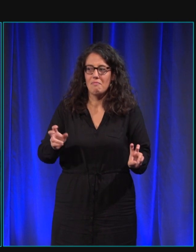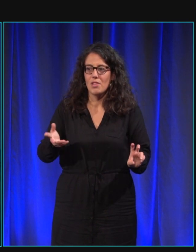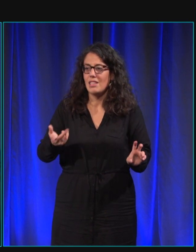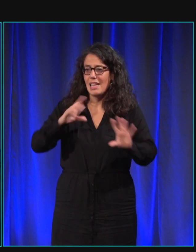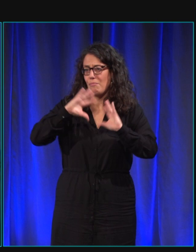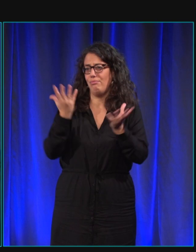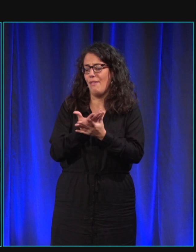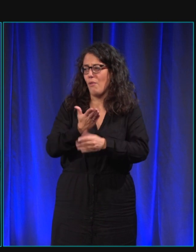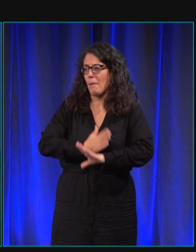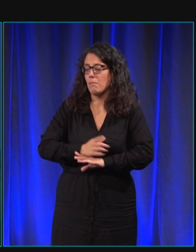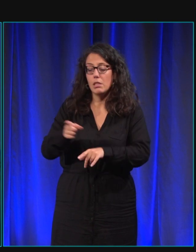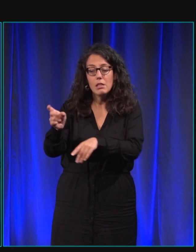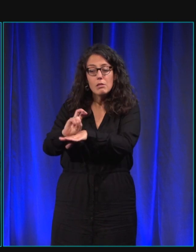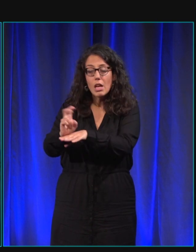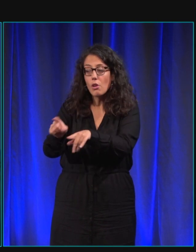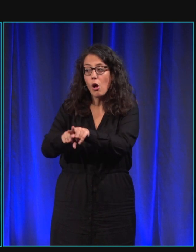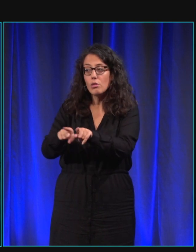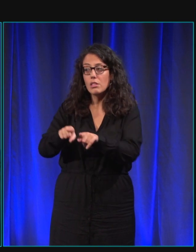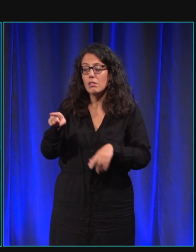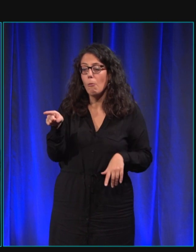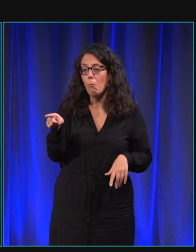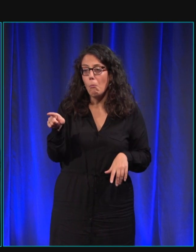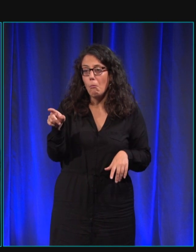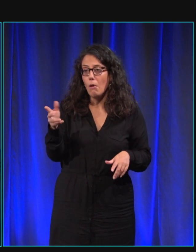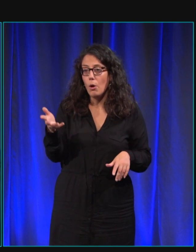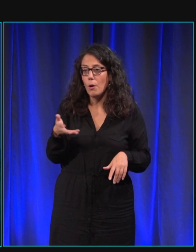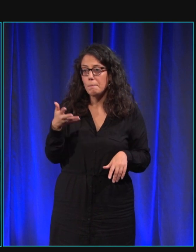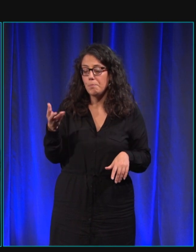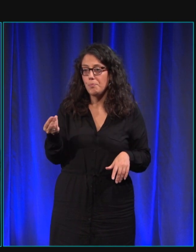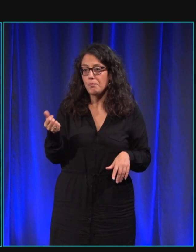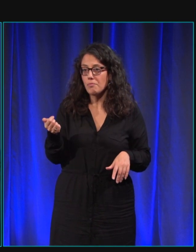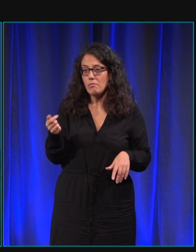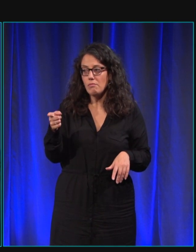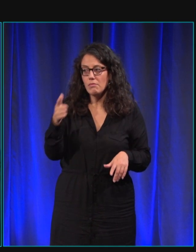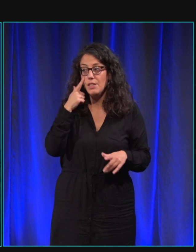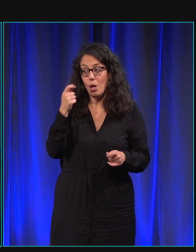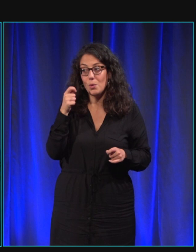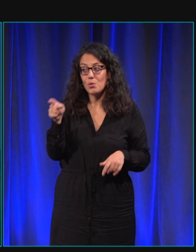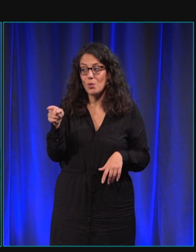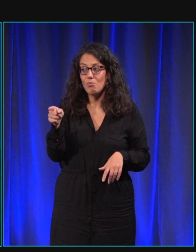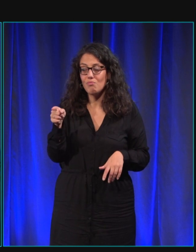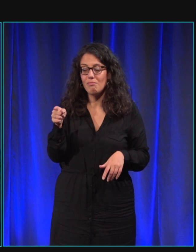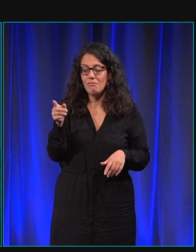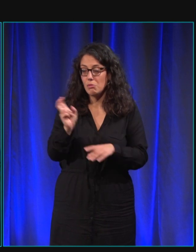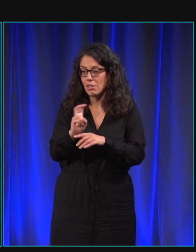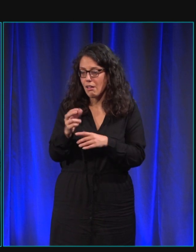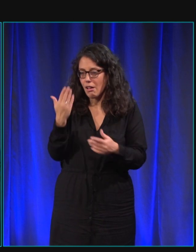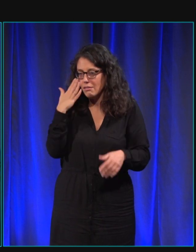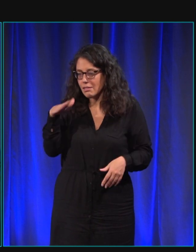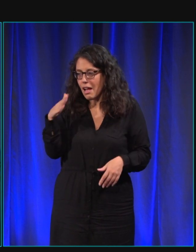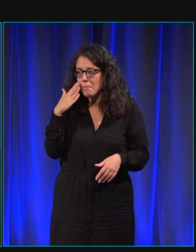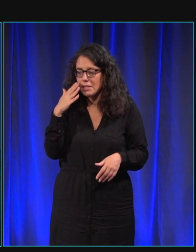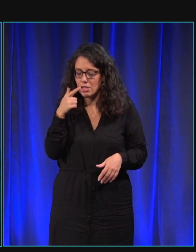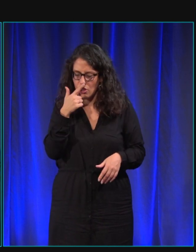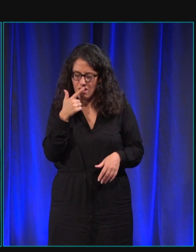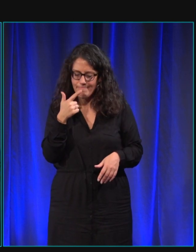mais les éducateurs de toute façon ils sont très ils font très attention à ça quand s'ils voient que